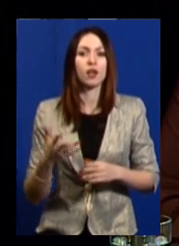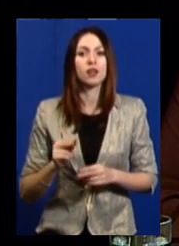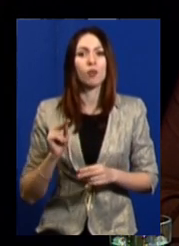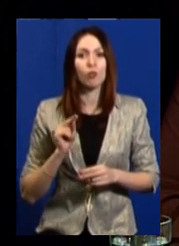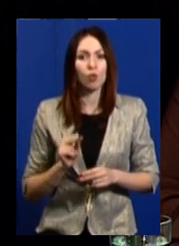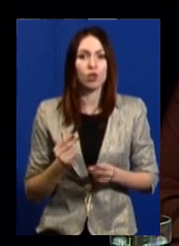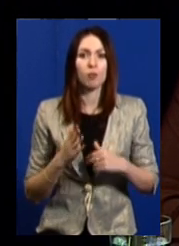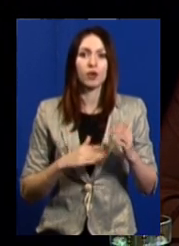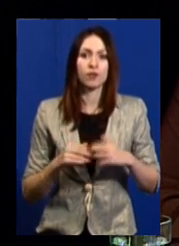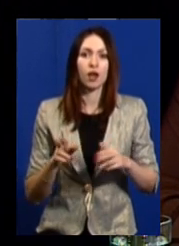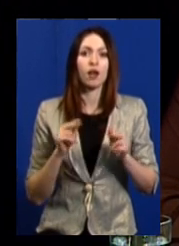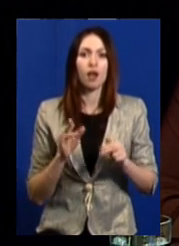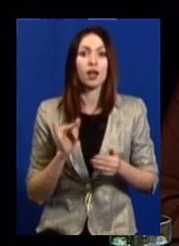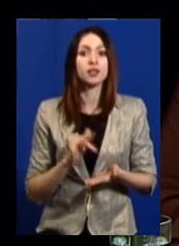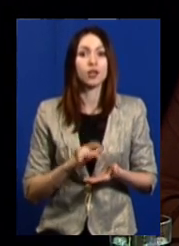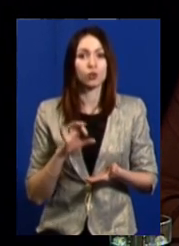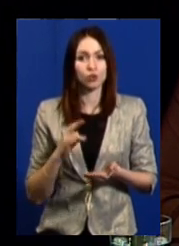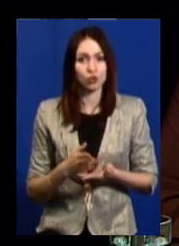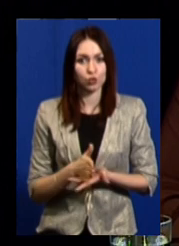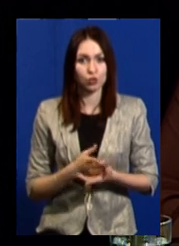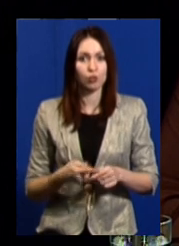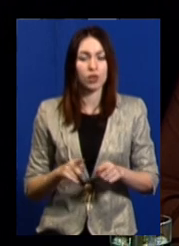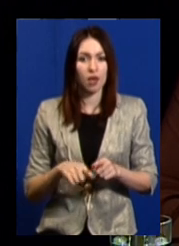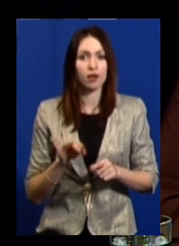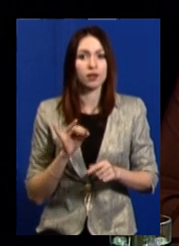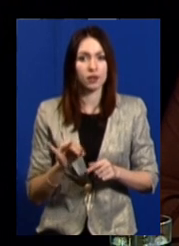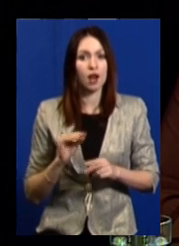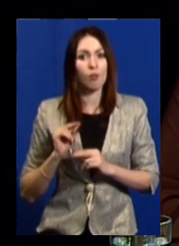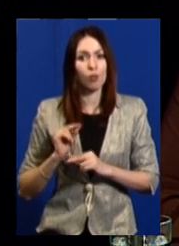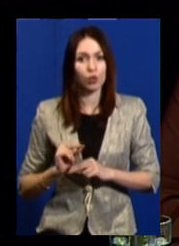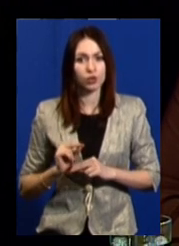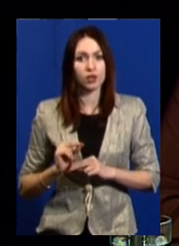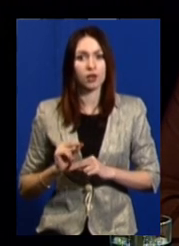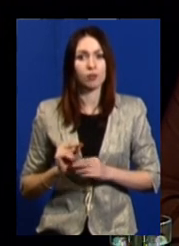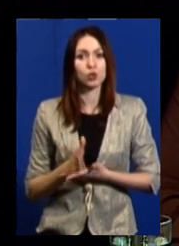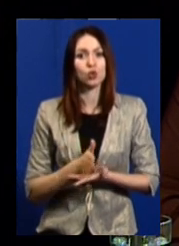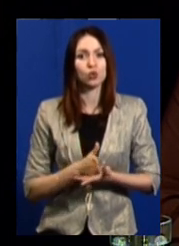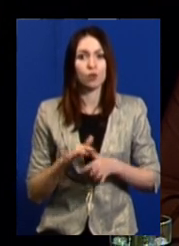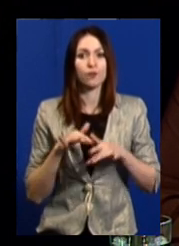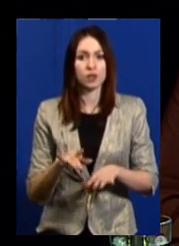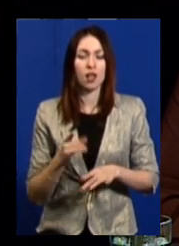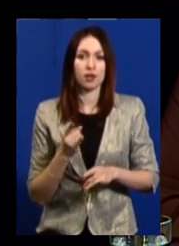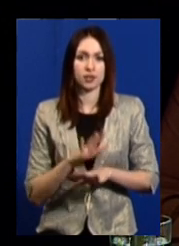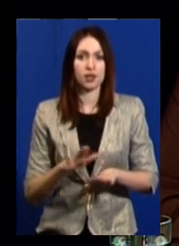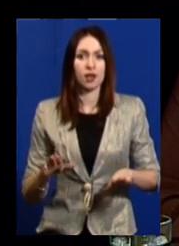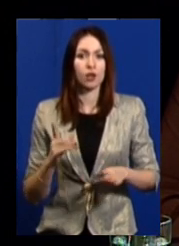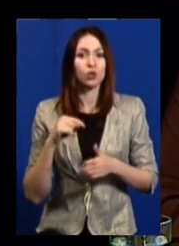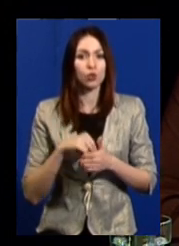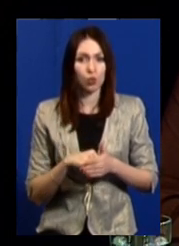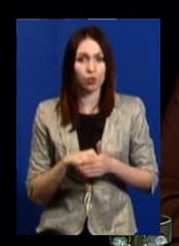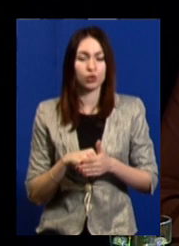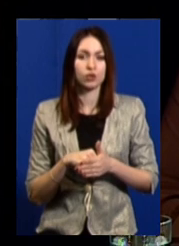як центрів соціальних служб, так і працівниками служб у справах дітей. Тобто,